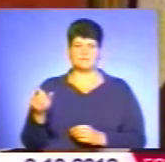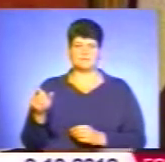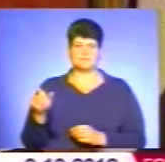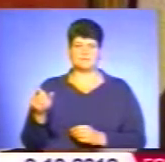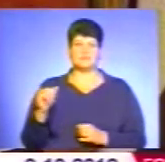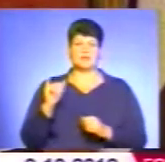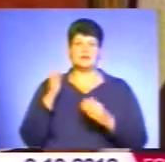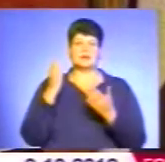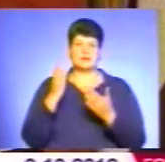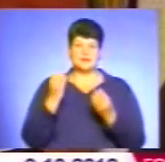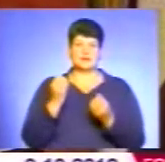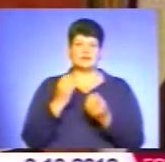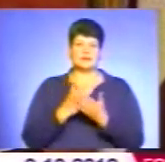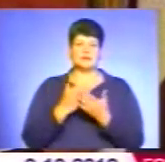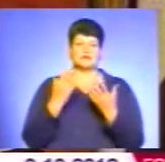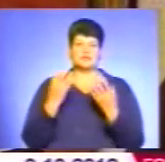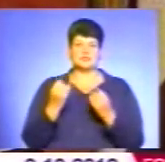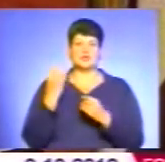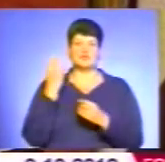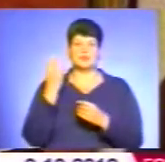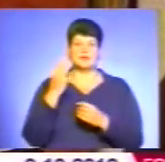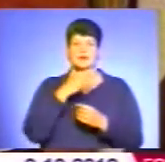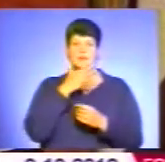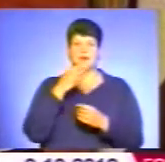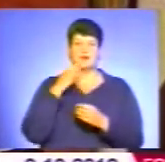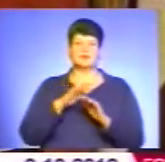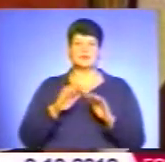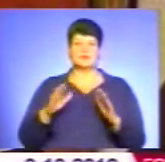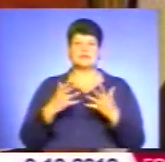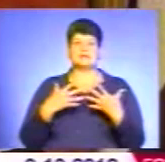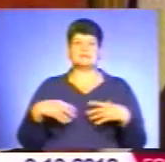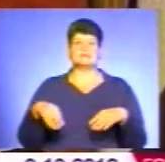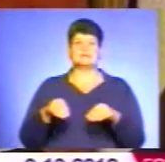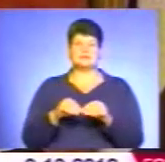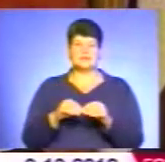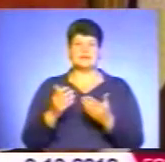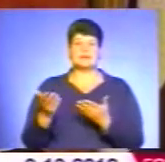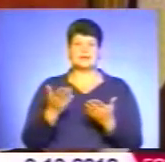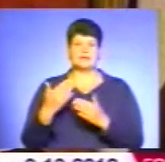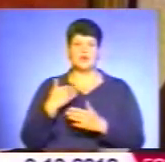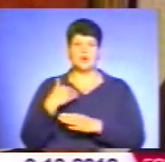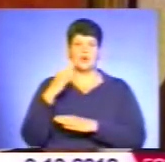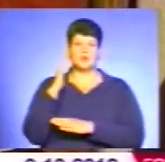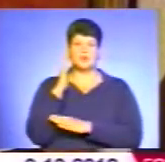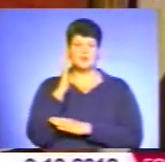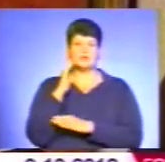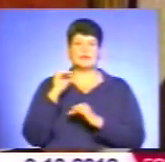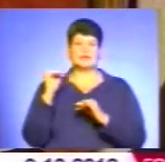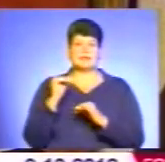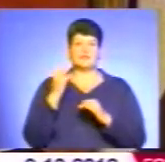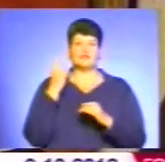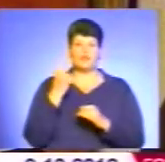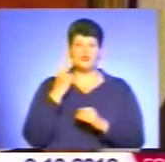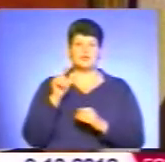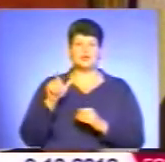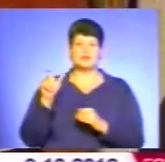І є ще в нас чотири багатодітних сім'ї, які голосують, і двоє людей,